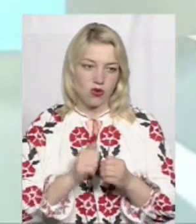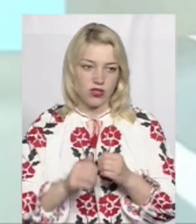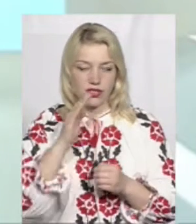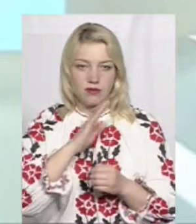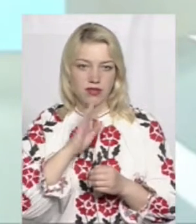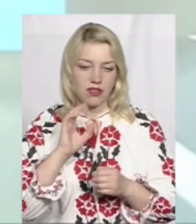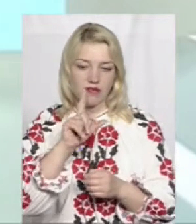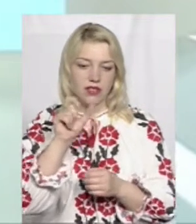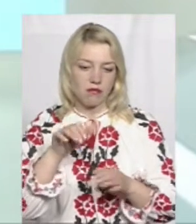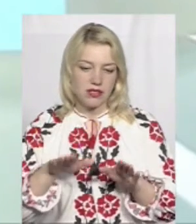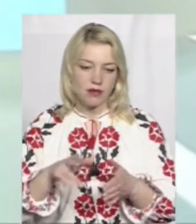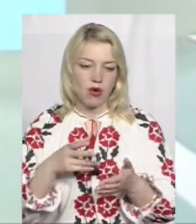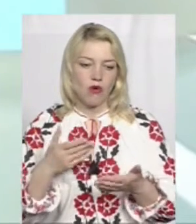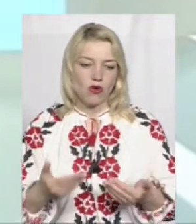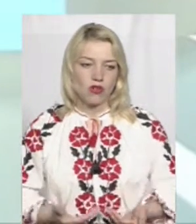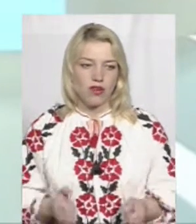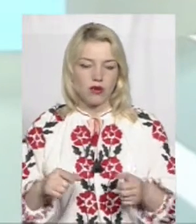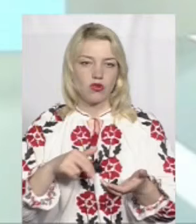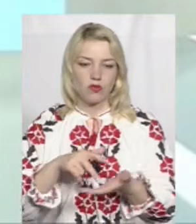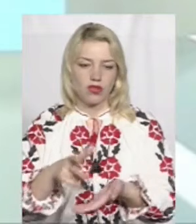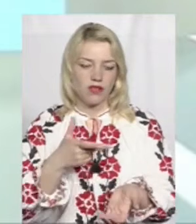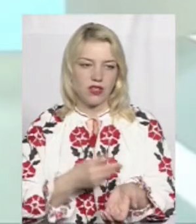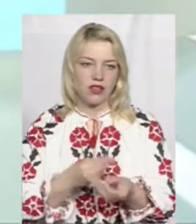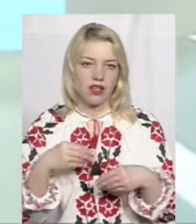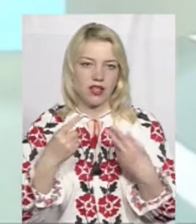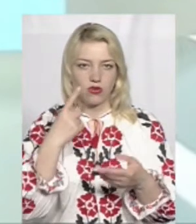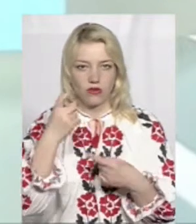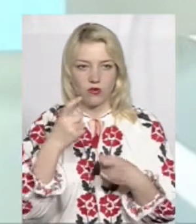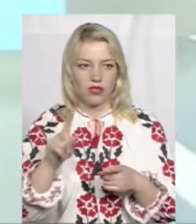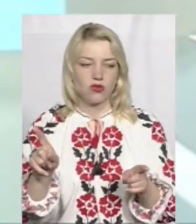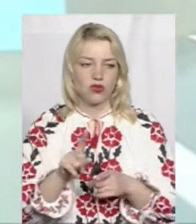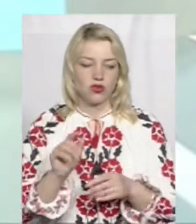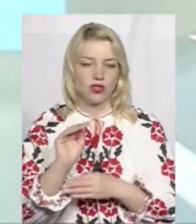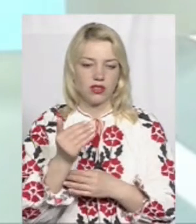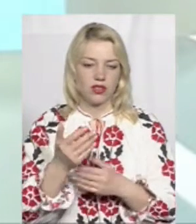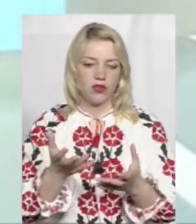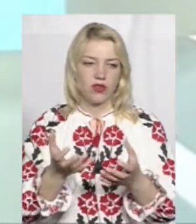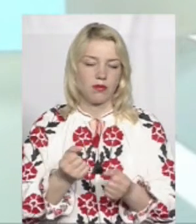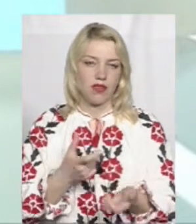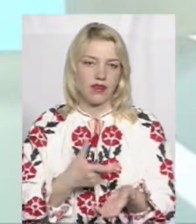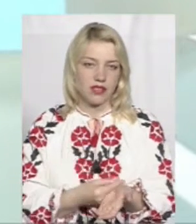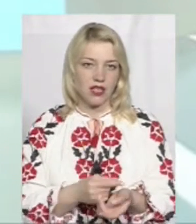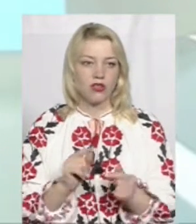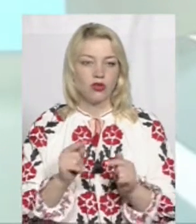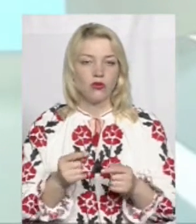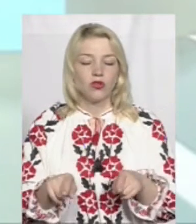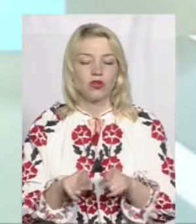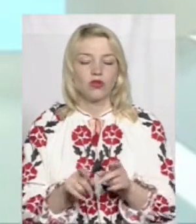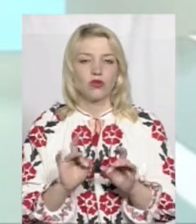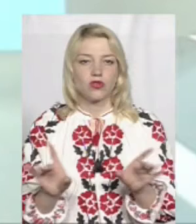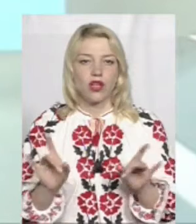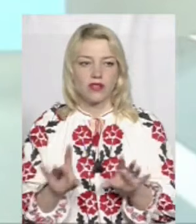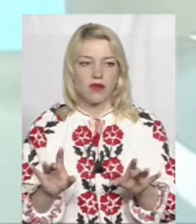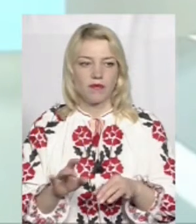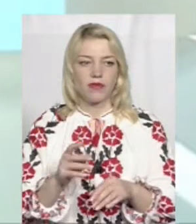проживання у свого лікаря може пройти вакцинування і надати інформацію, що дитина отримала вакцинацію. Тому таку роз'яснену роботу